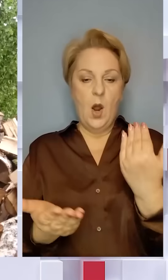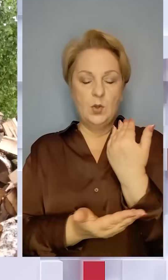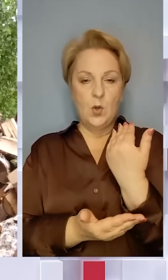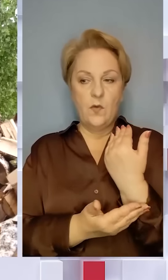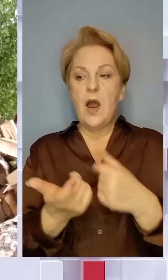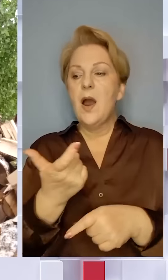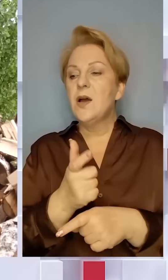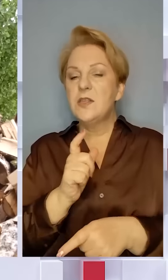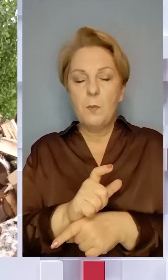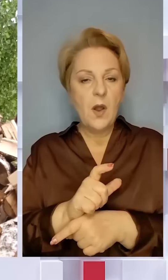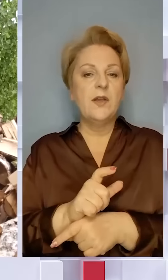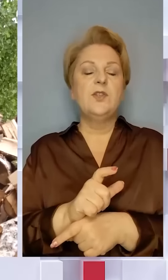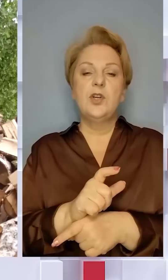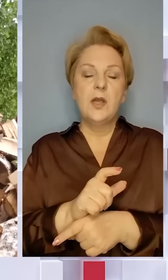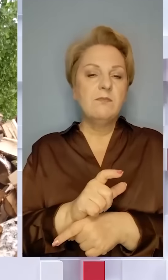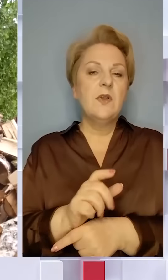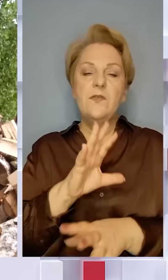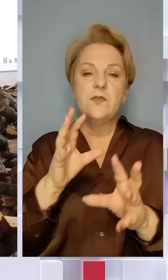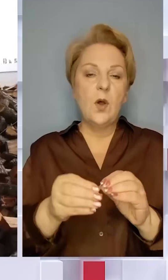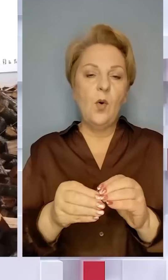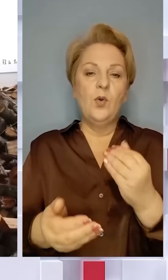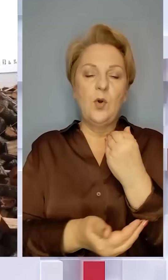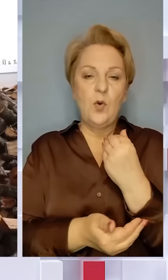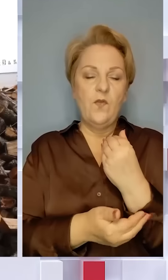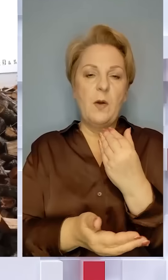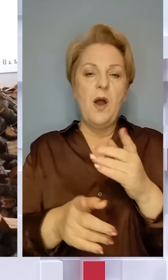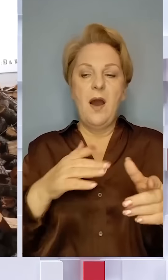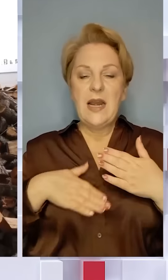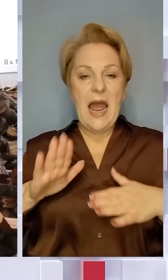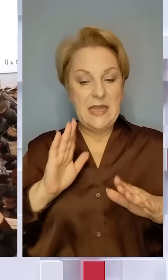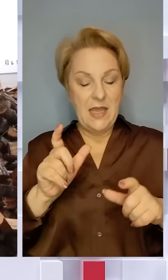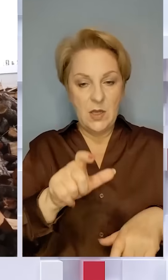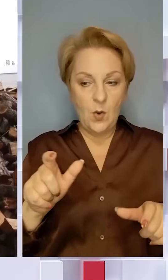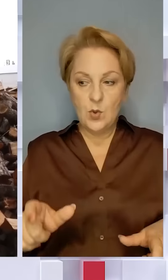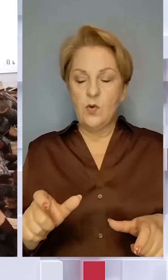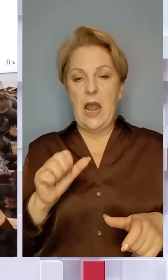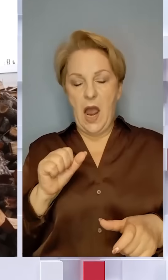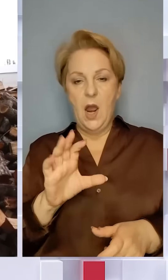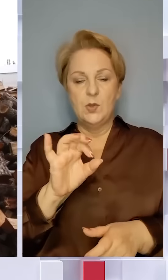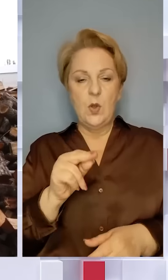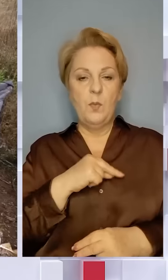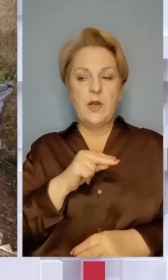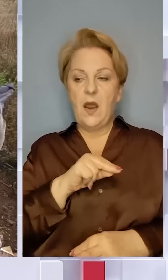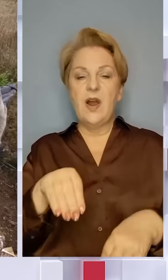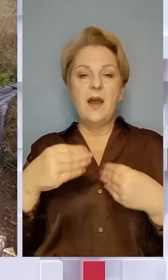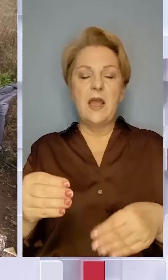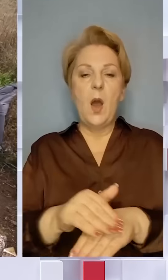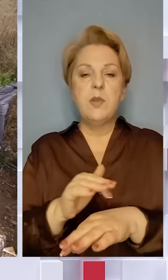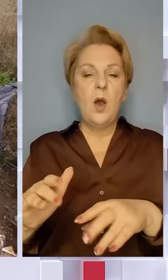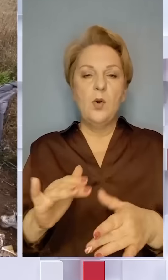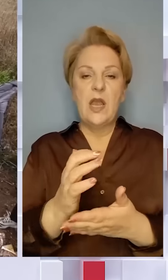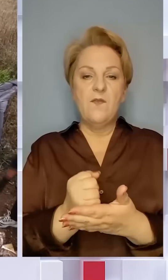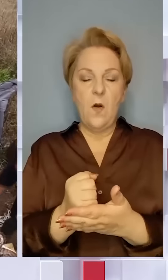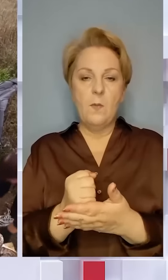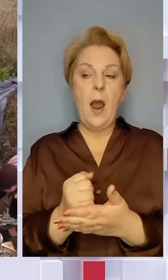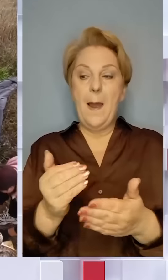Чи не більше за жителів дровом для них радіють соцпрацівники. Деревину, кажуть, надав благодійний фонд, який підтримує прифронтові громади.